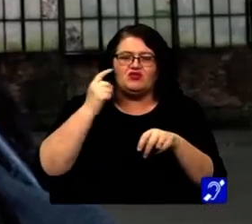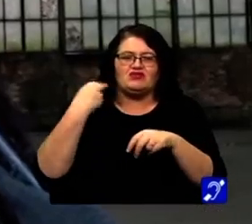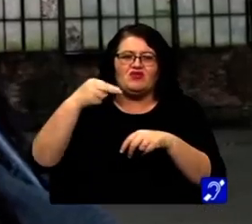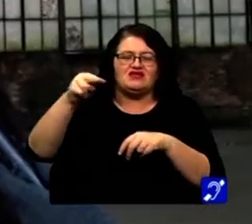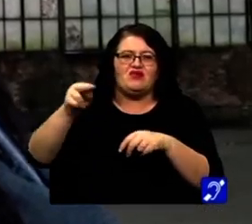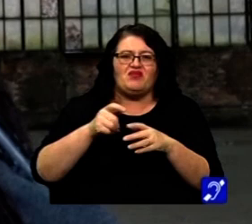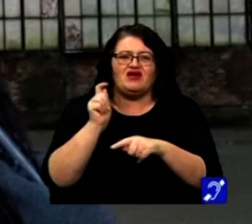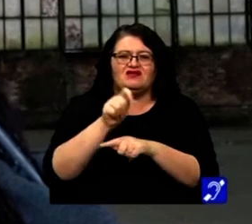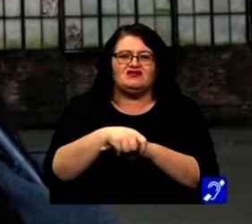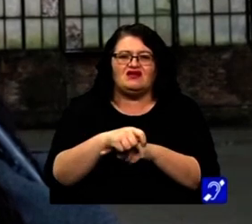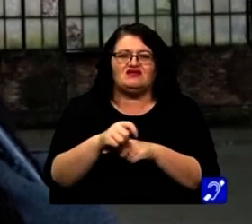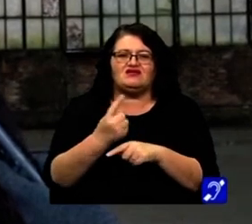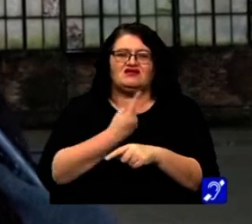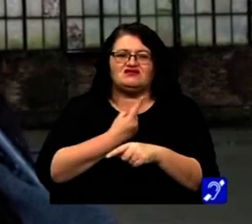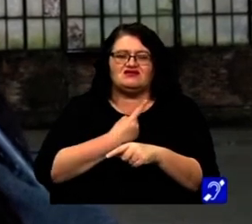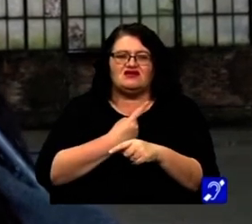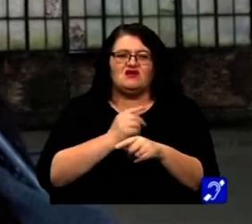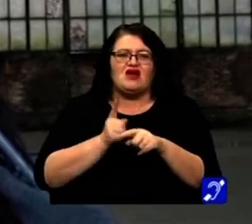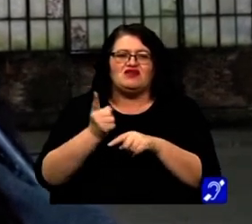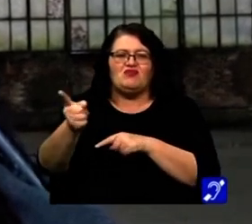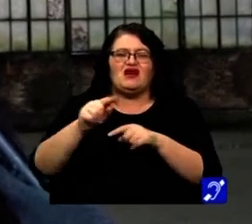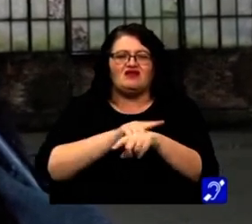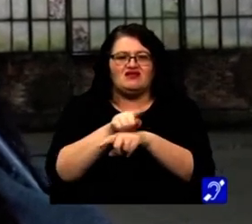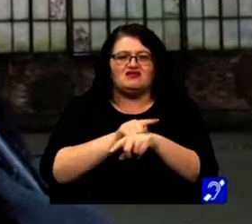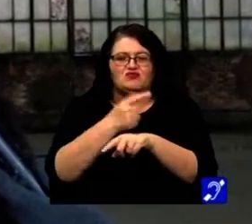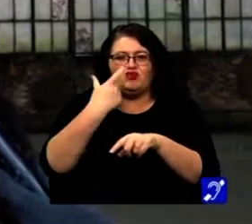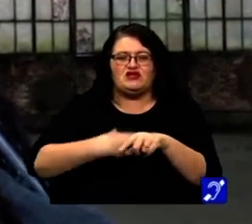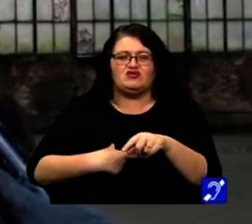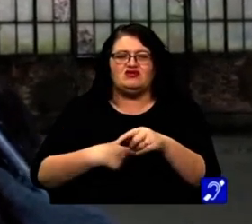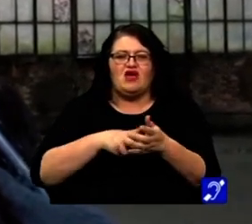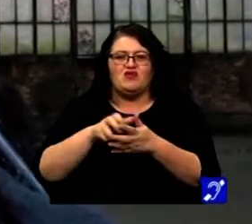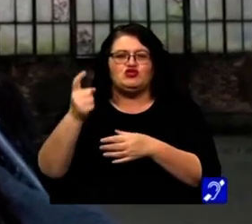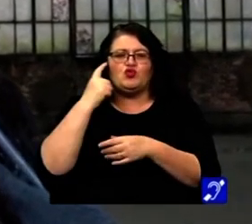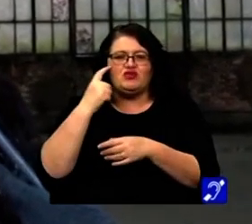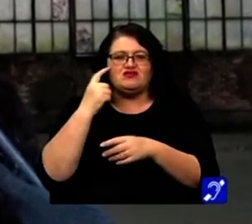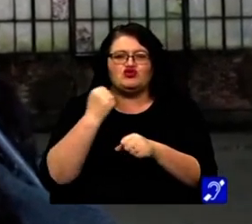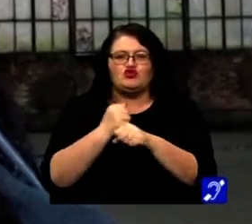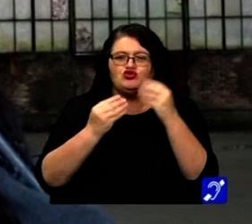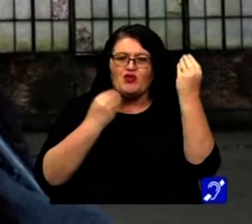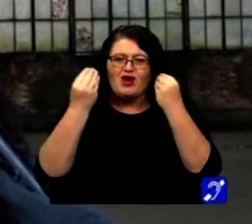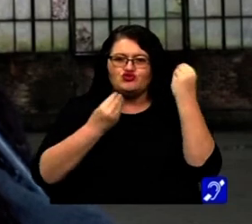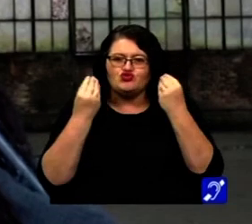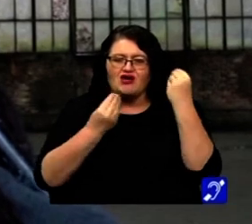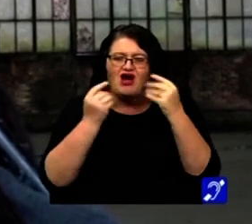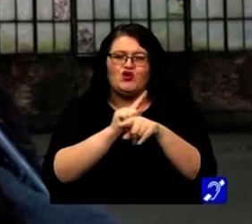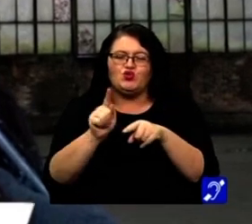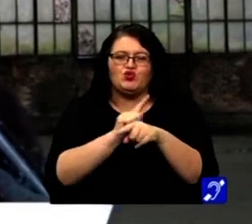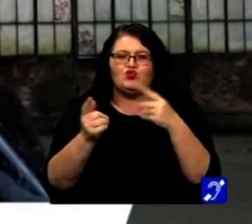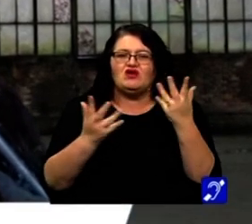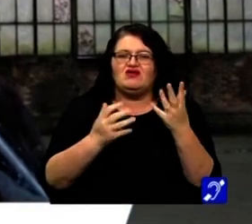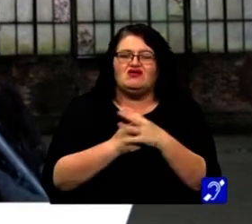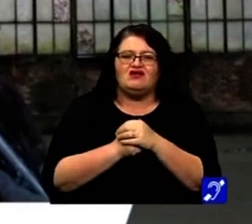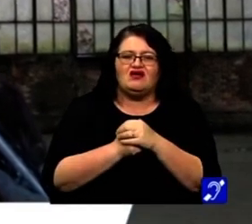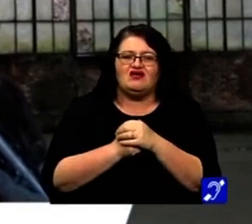departe decât sine, mai departe decât timpul său, de a merge cu mintea și de a-și imagina lucruri care